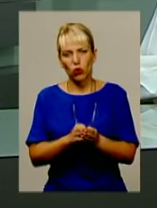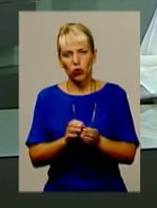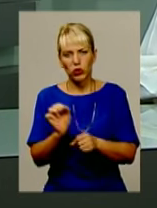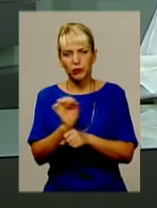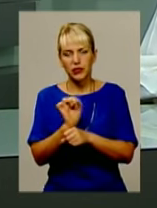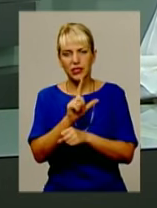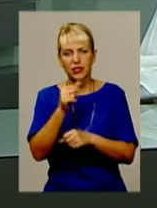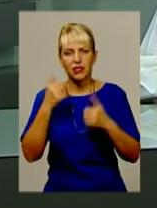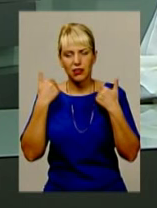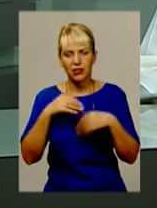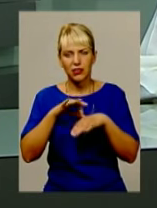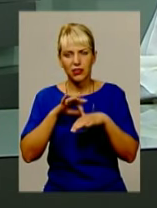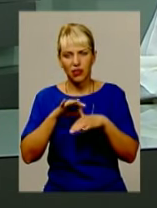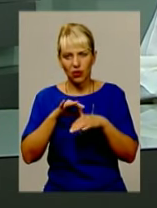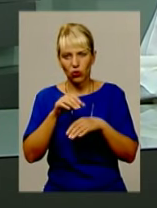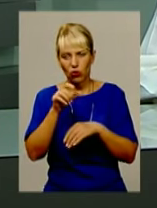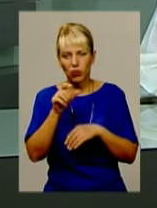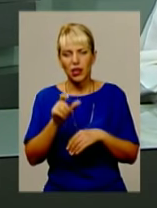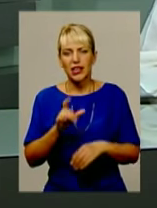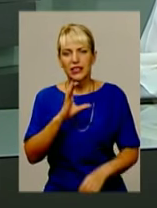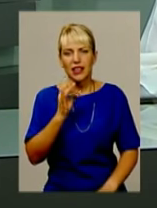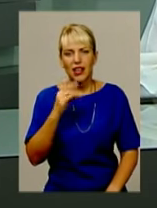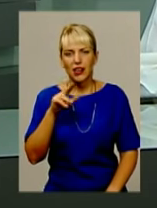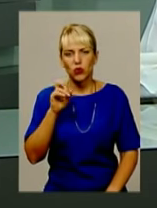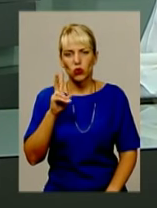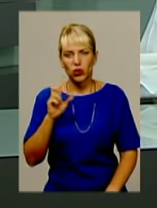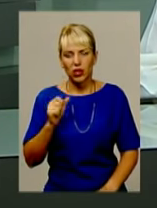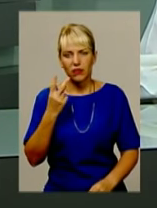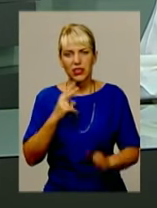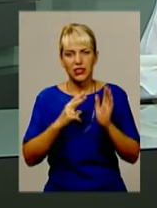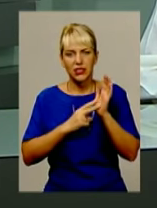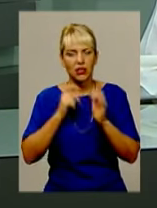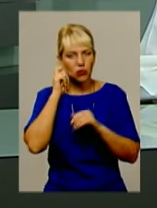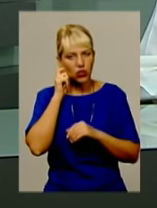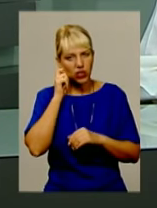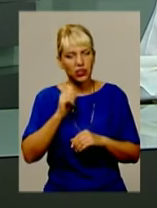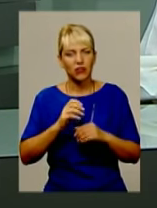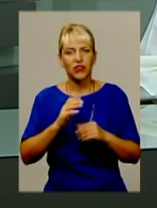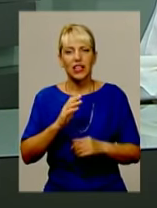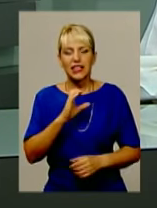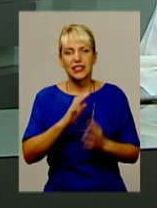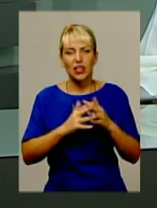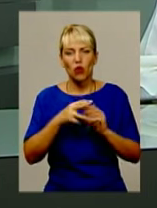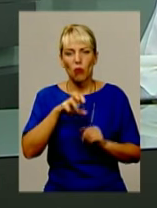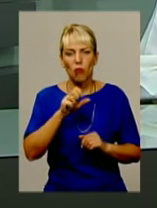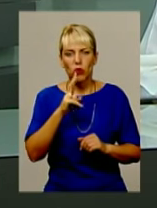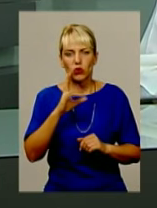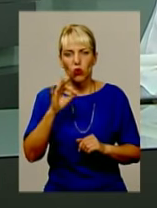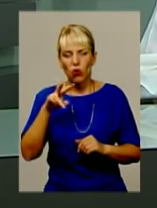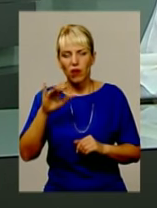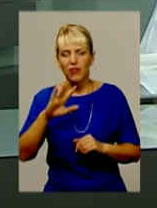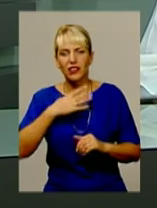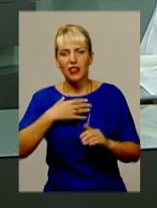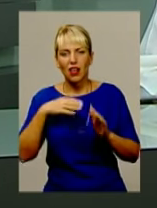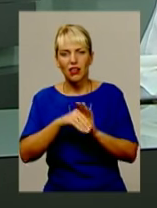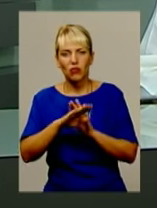загиблого в зоні АТО-героя Олега Середюка. 27-річний житель села Москалівка загинув під Волновахою. У бліндаж,